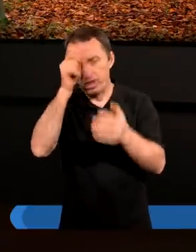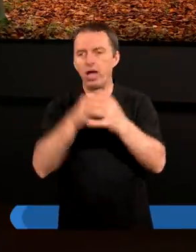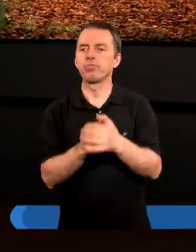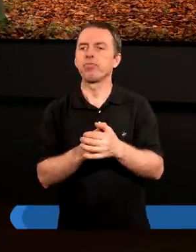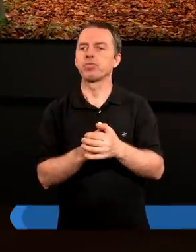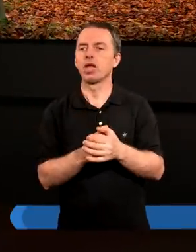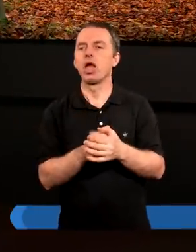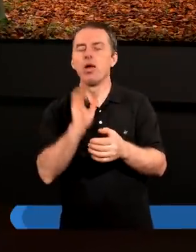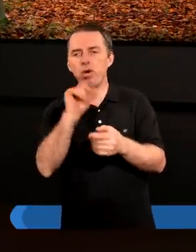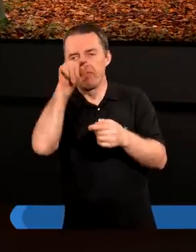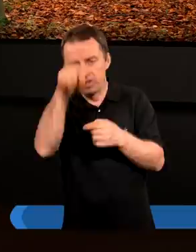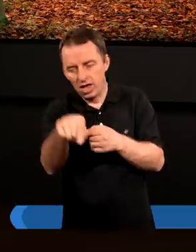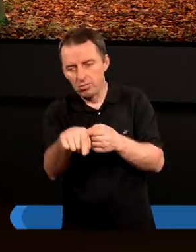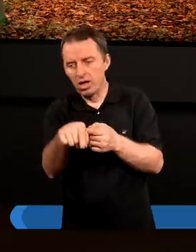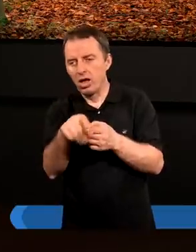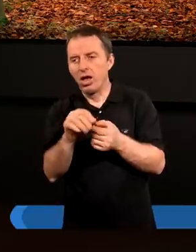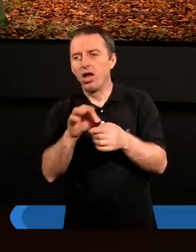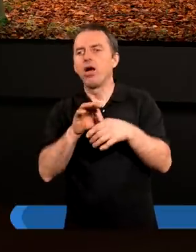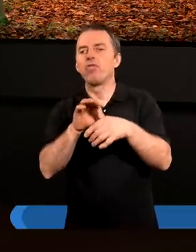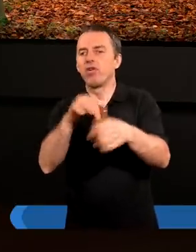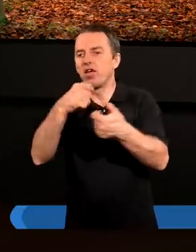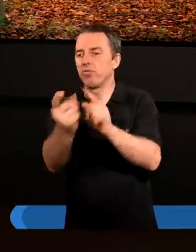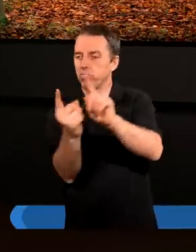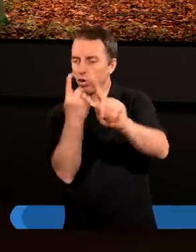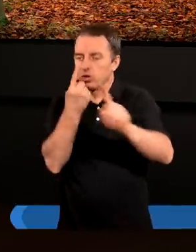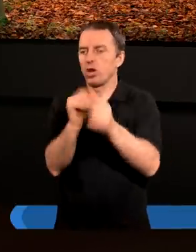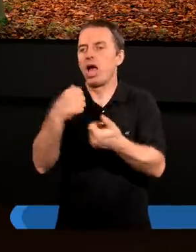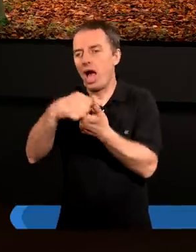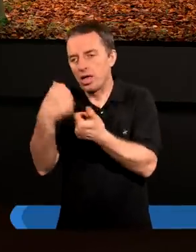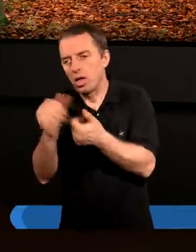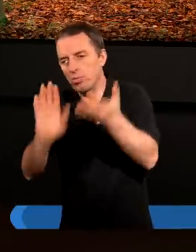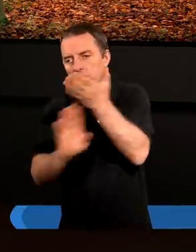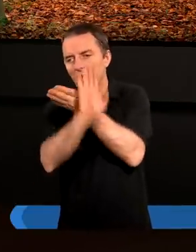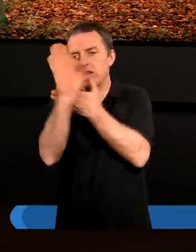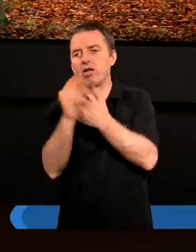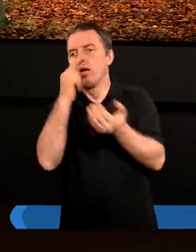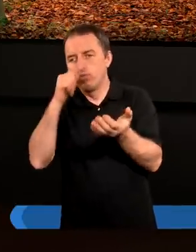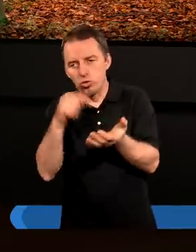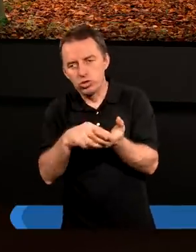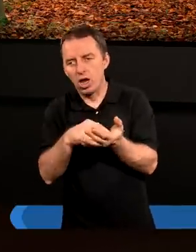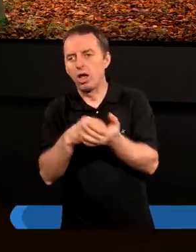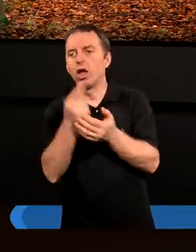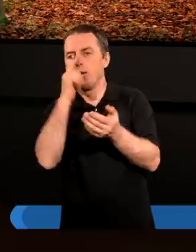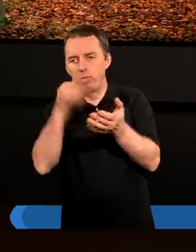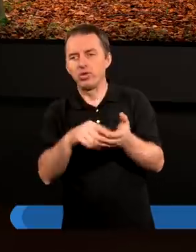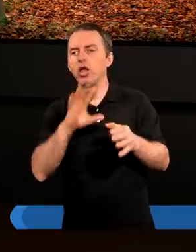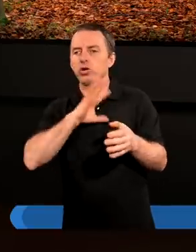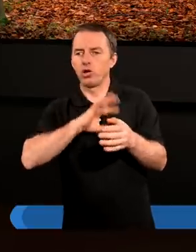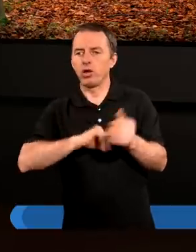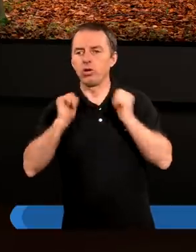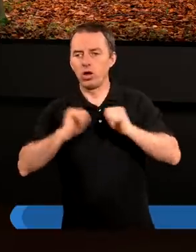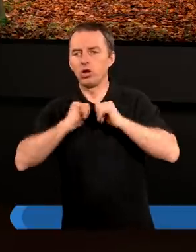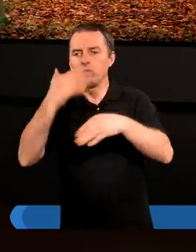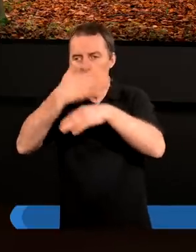Bo w tym wywodzie Adamie, który przedstawiłeś, ja myślałem, powinienem cierpliwie